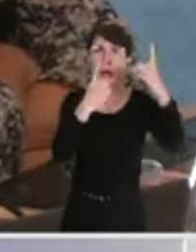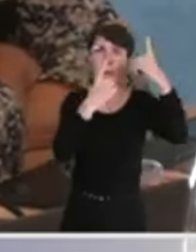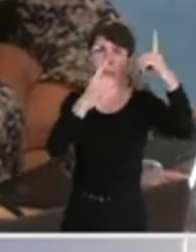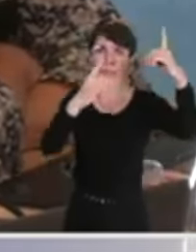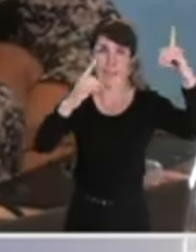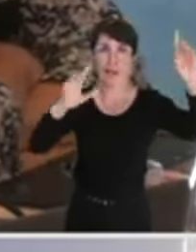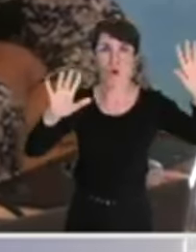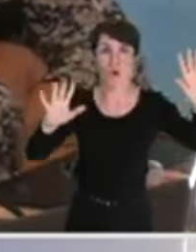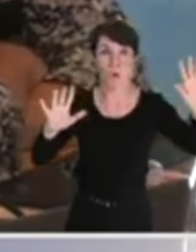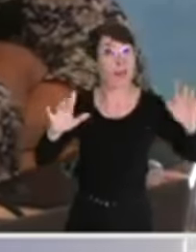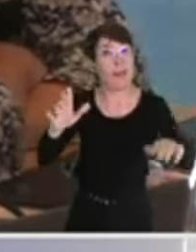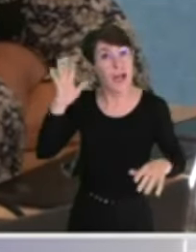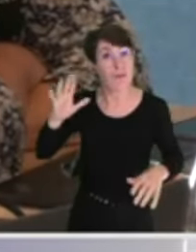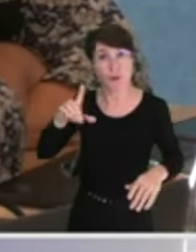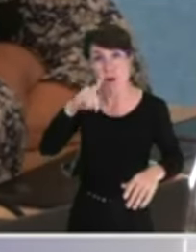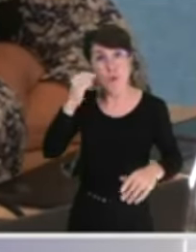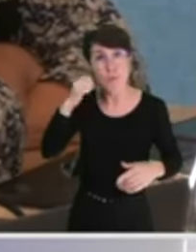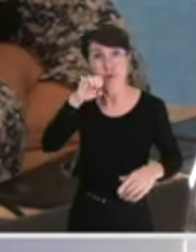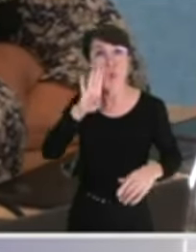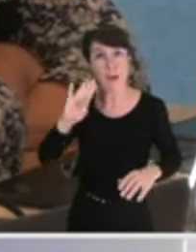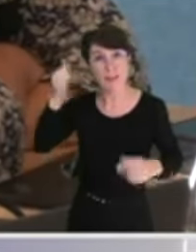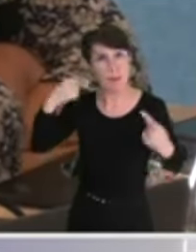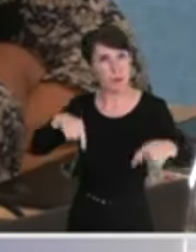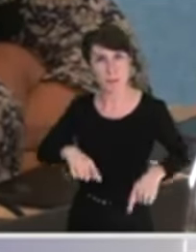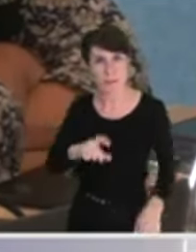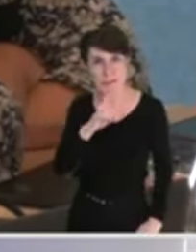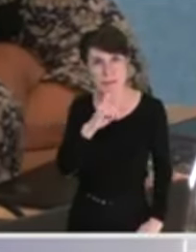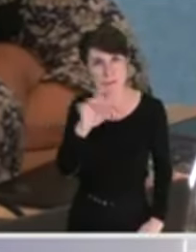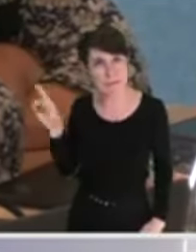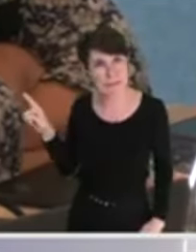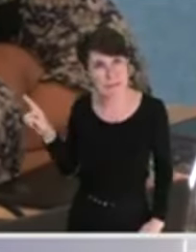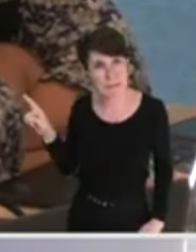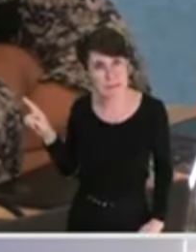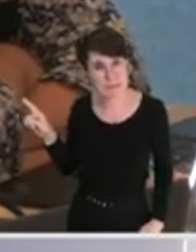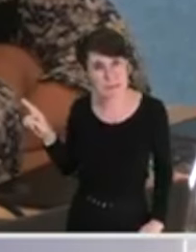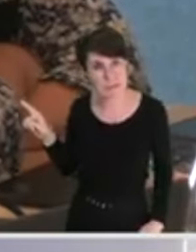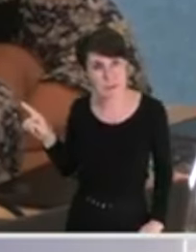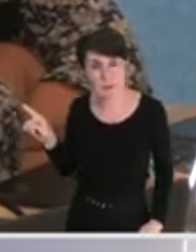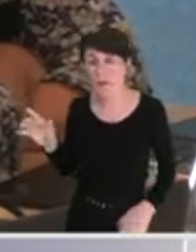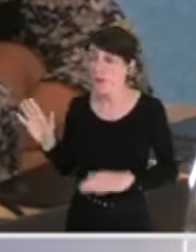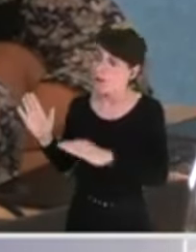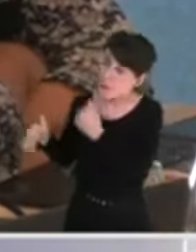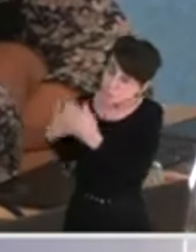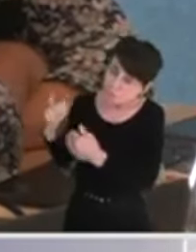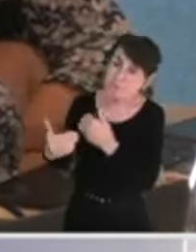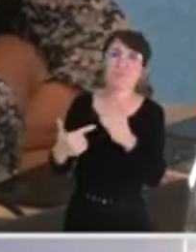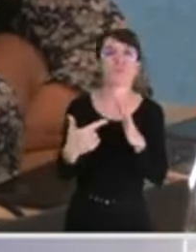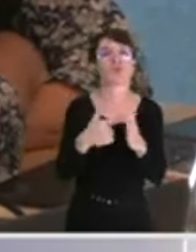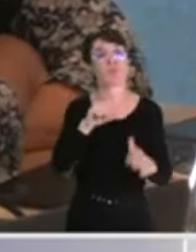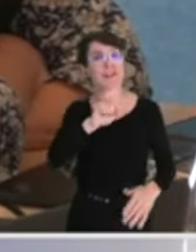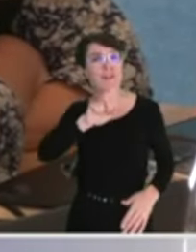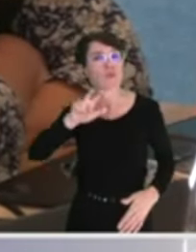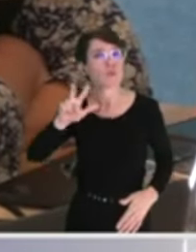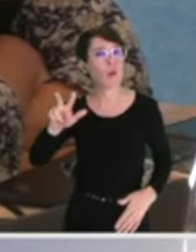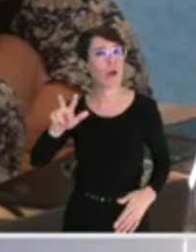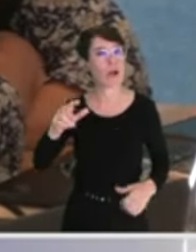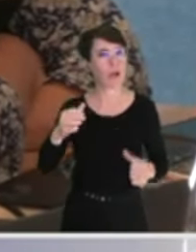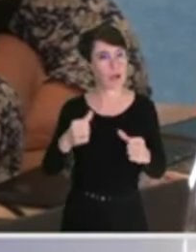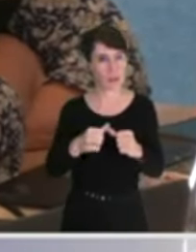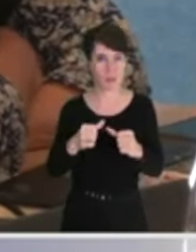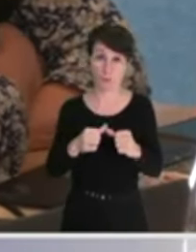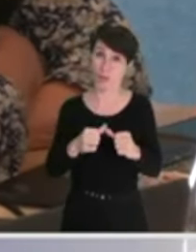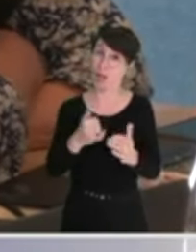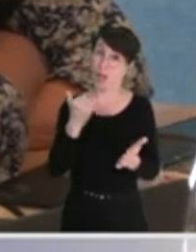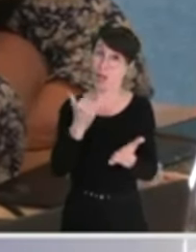Michel Barnier. Et donc, ensuite, en 2023, ça a été l'augmentation massive